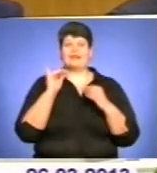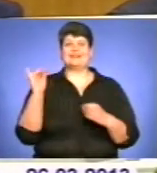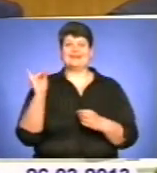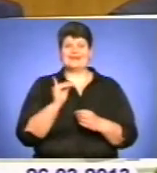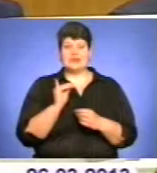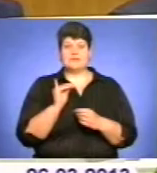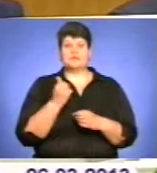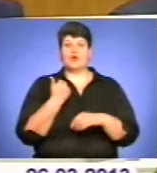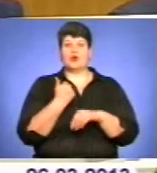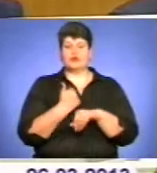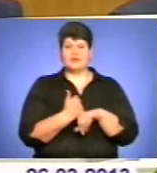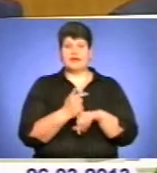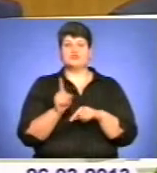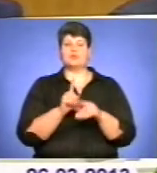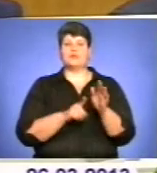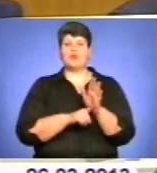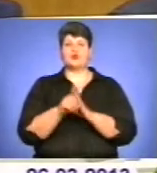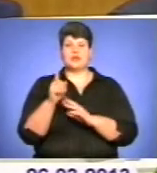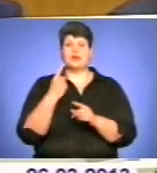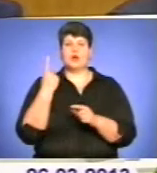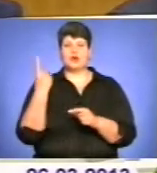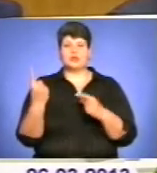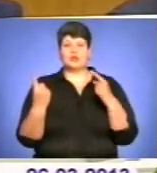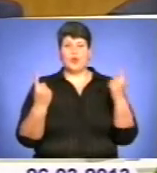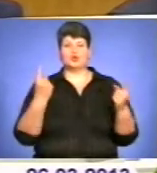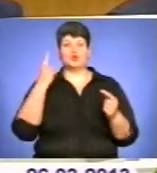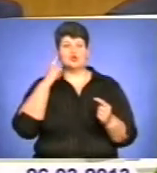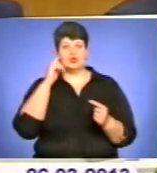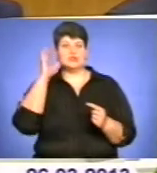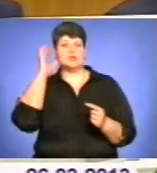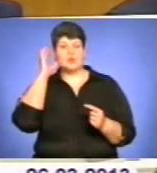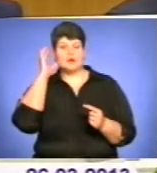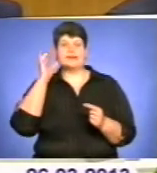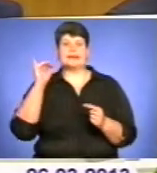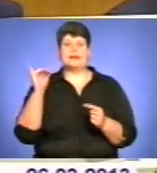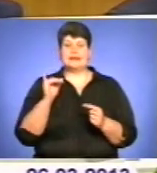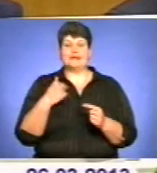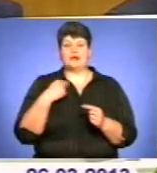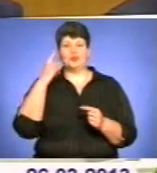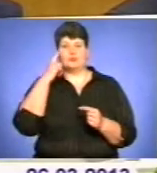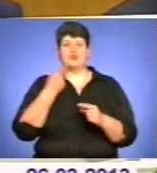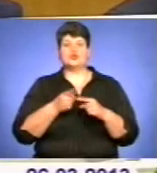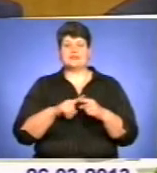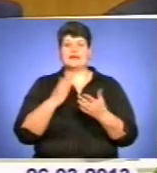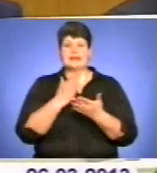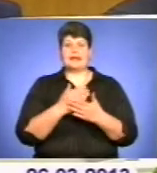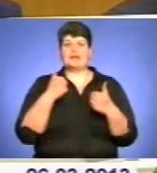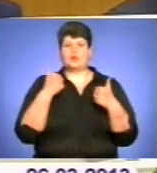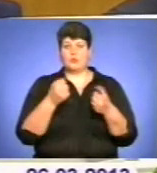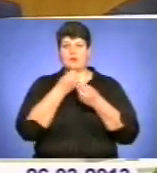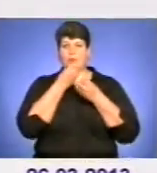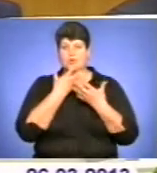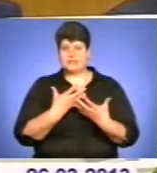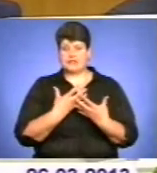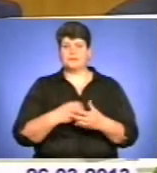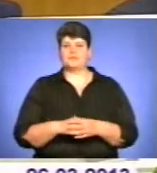головне, що ми почали від одного чути, слухати, я думаю, що це теж є добрий позитив.